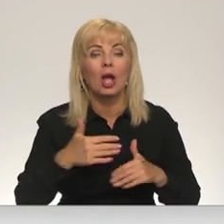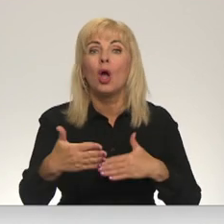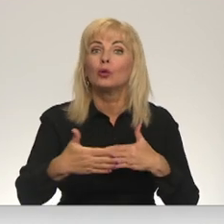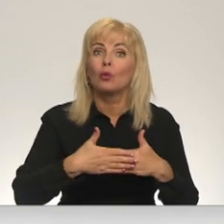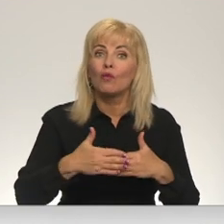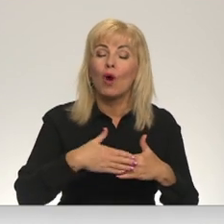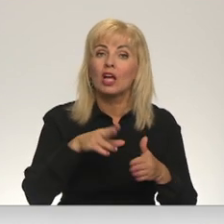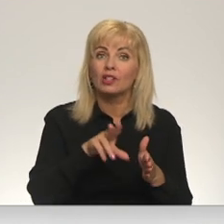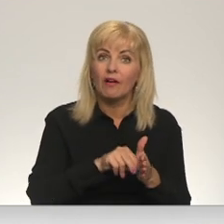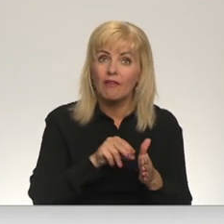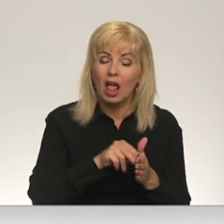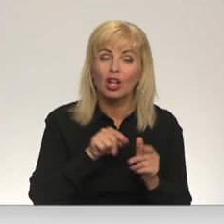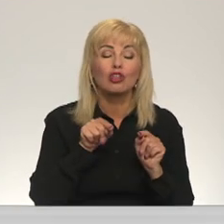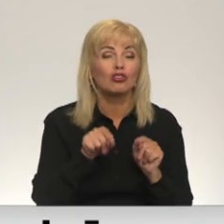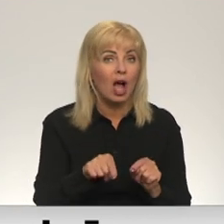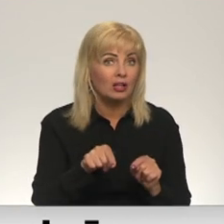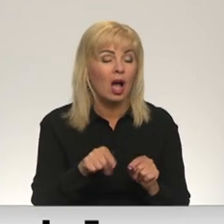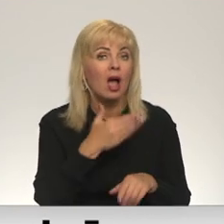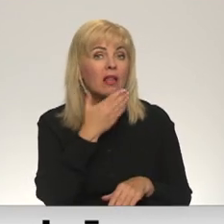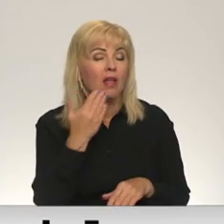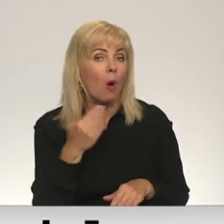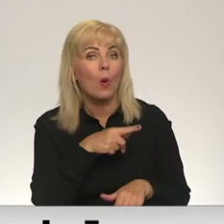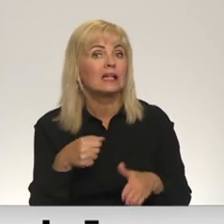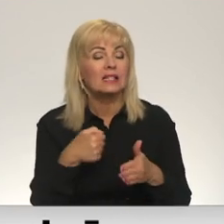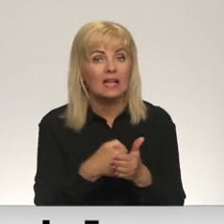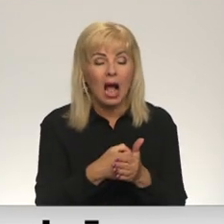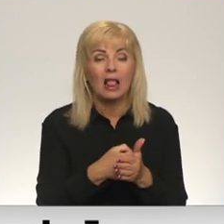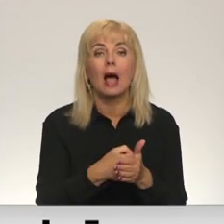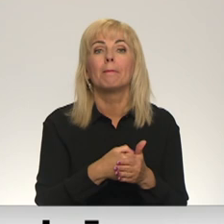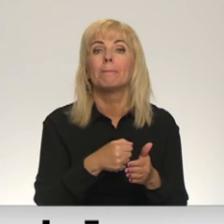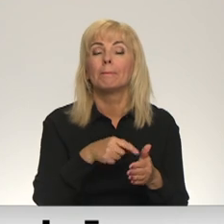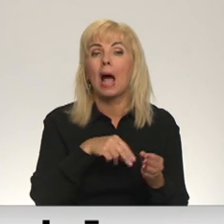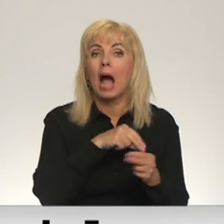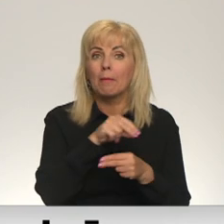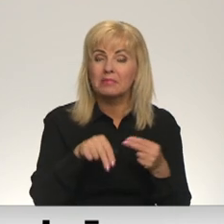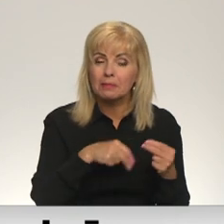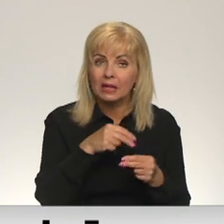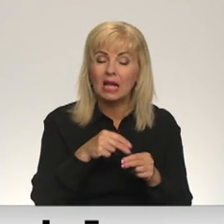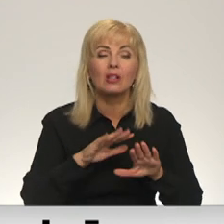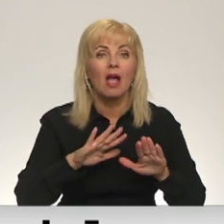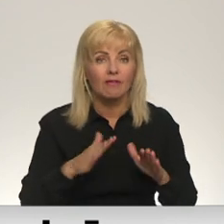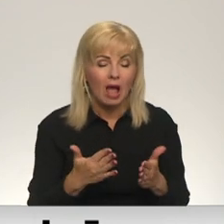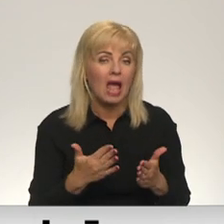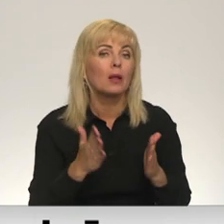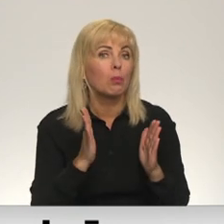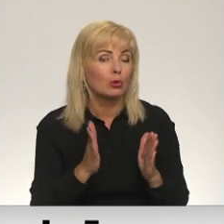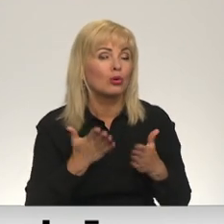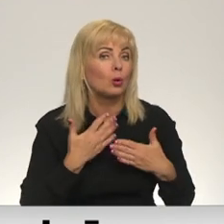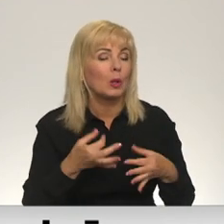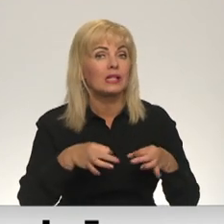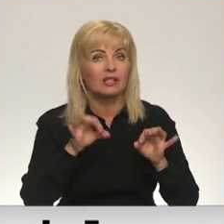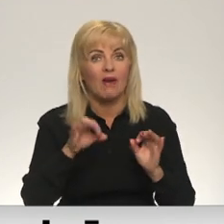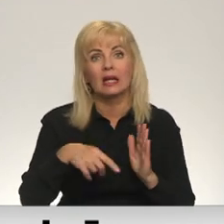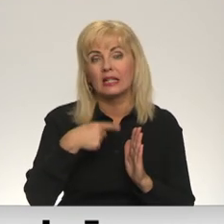Šie jautājumi varbūt netiek tālīdz galam pilnvērtīgi apspriesti, bet viennozīmīgi tas būs ļoti būtisks